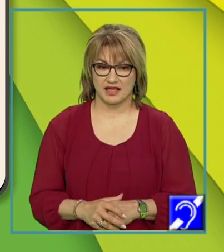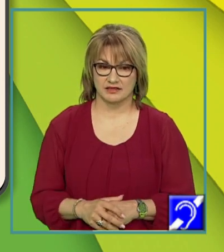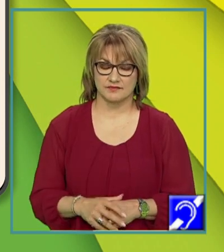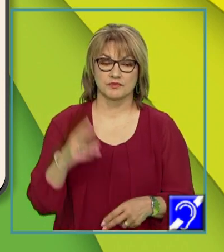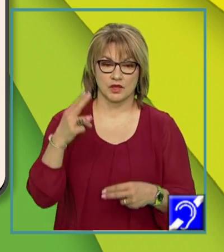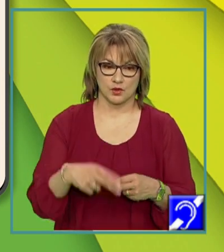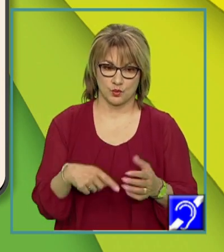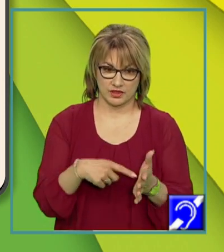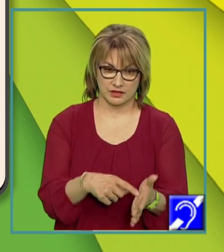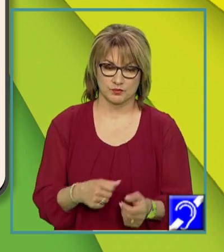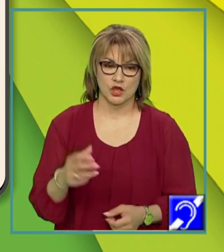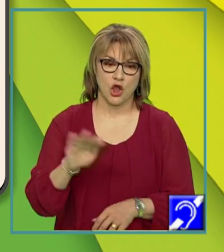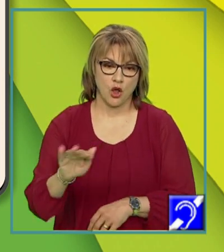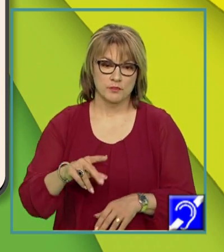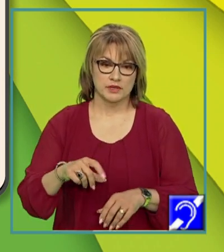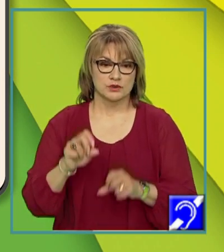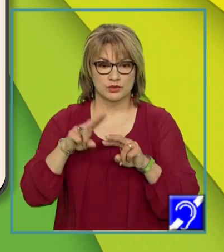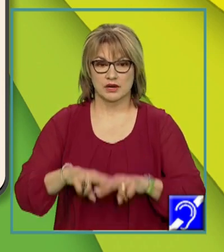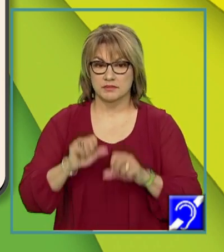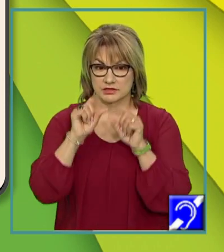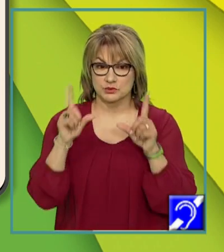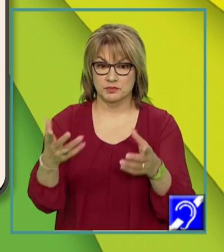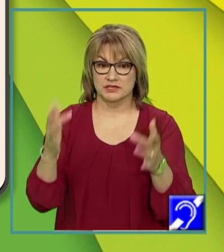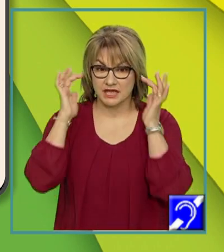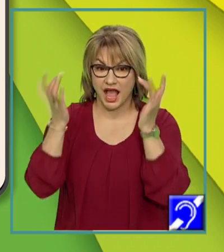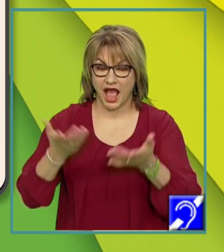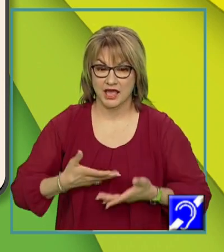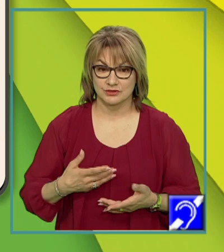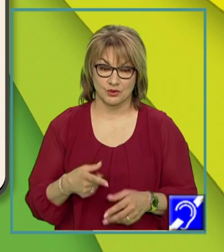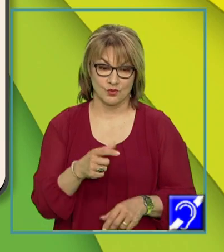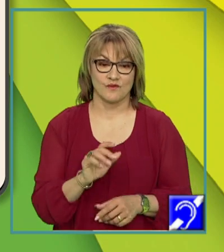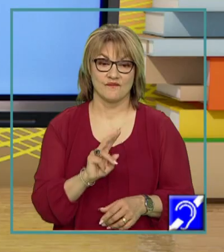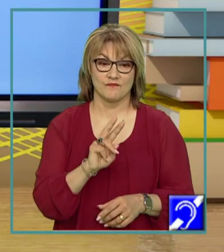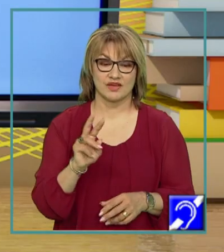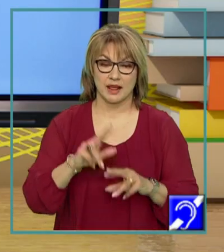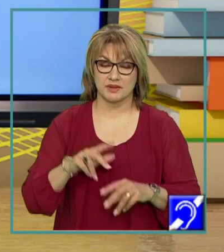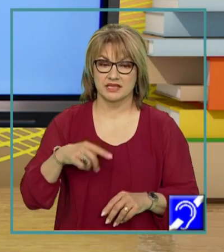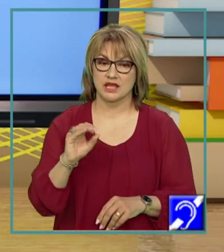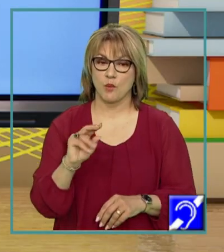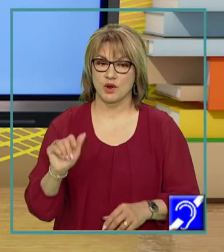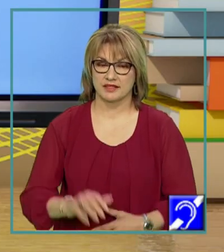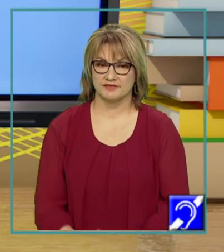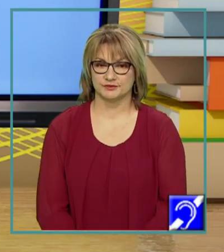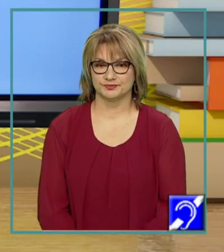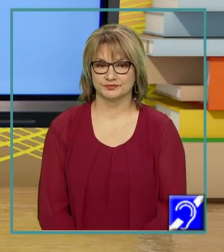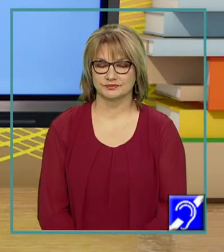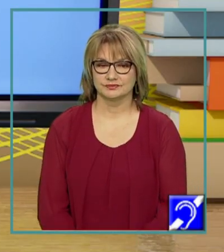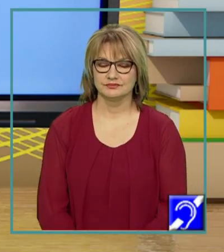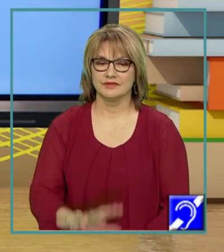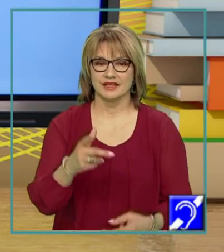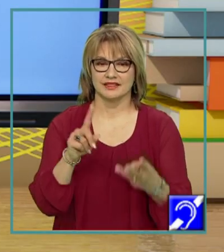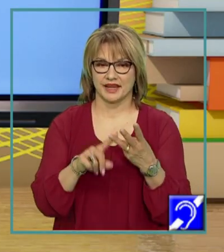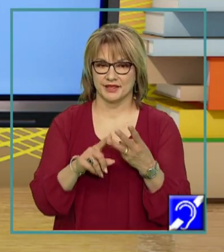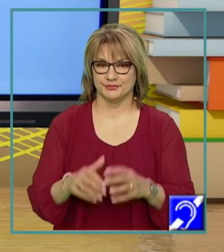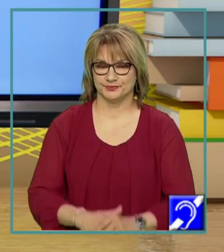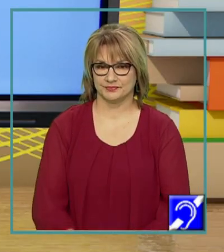exemplu, copilul rămâne surprins de cadoul primit, verbul a rămâne este copulativ. Alcătuiește propoziții astfel încât să